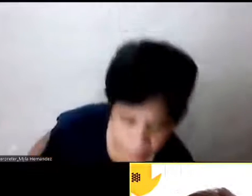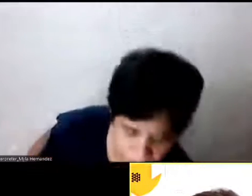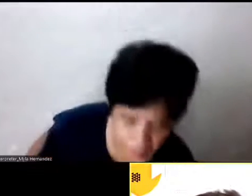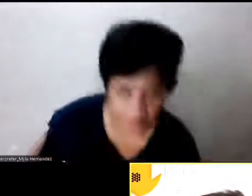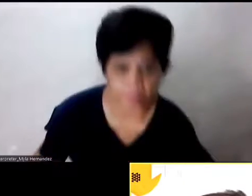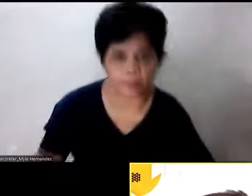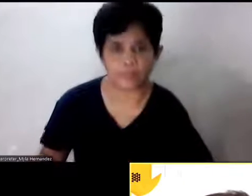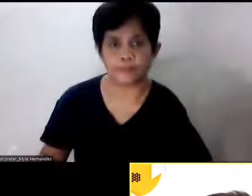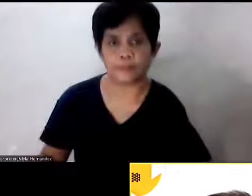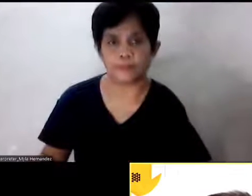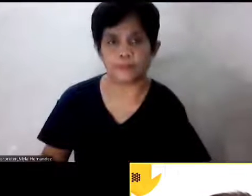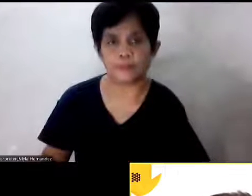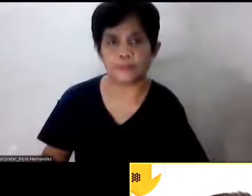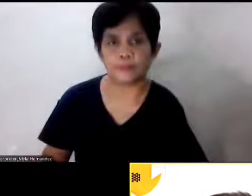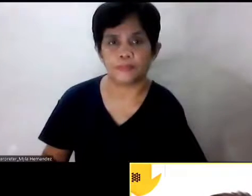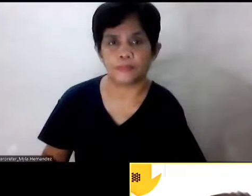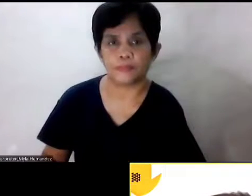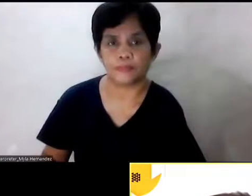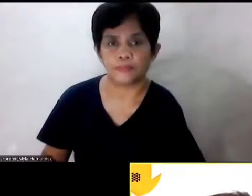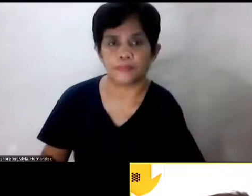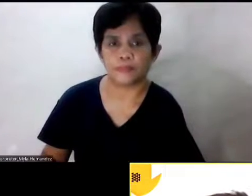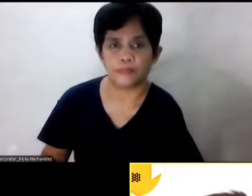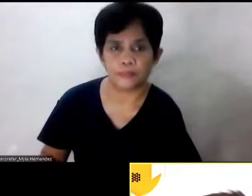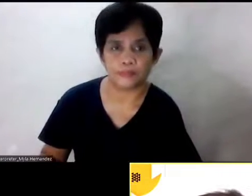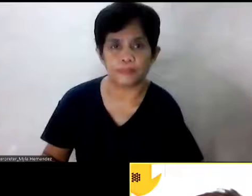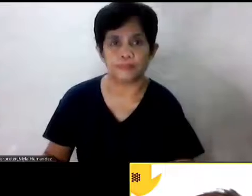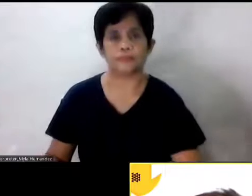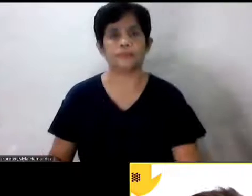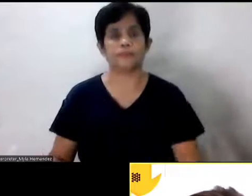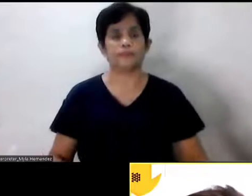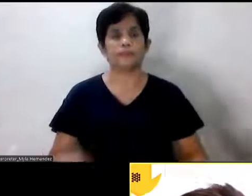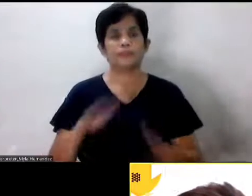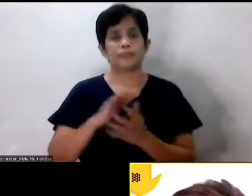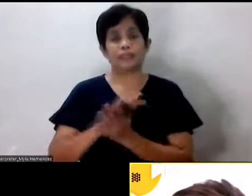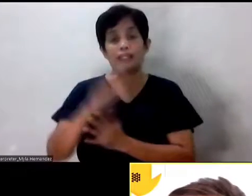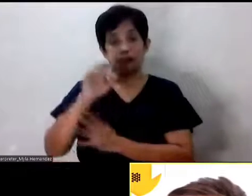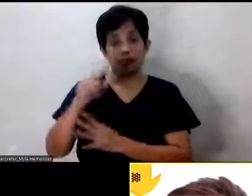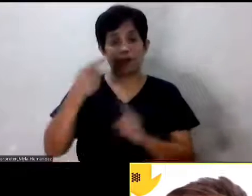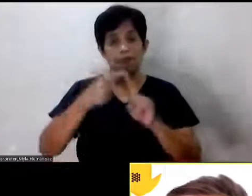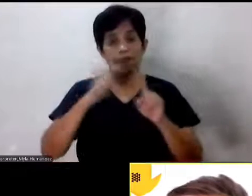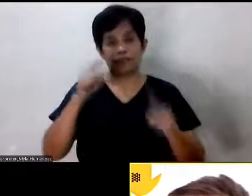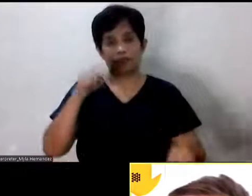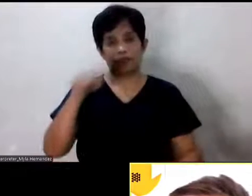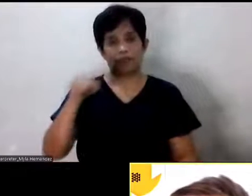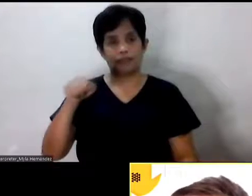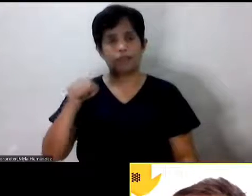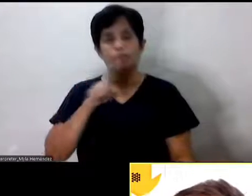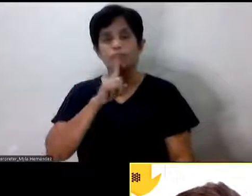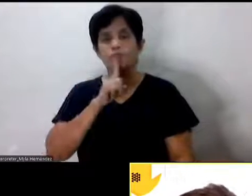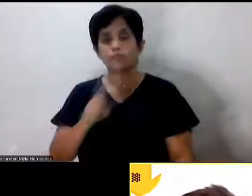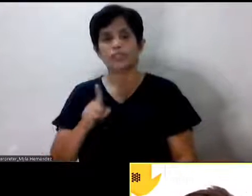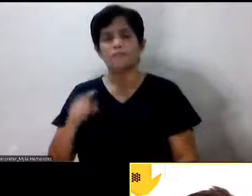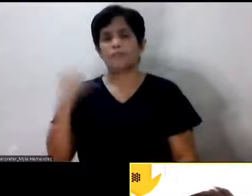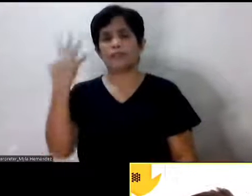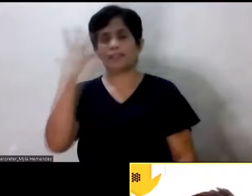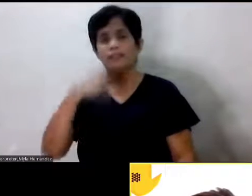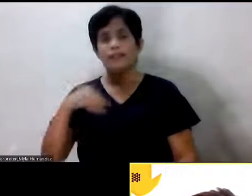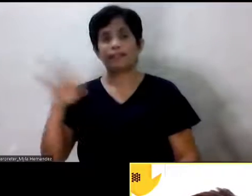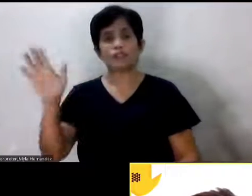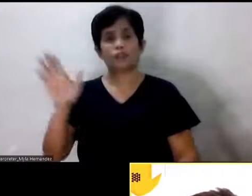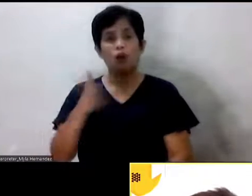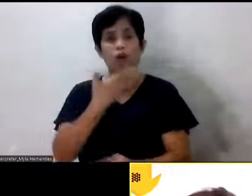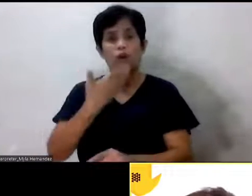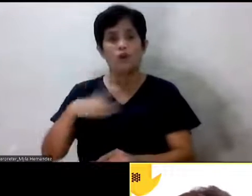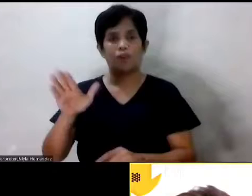sa isang kanta ng Maroon 5, na isang napakagandang kanta actually. And,